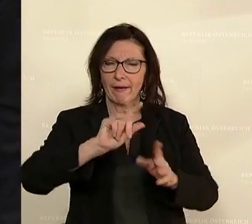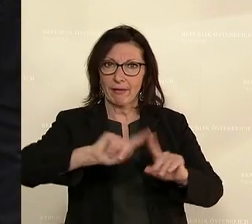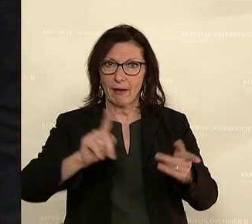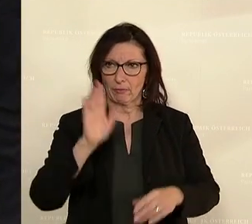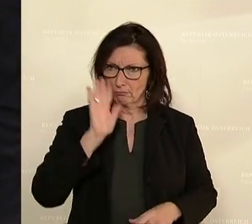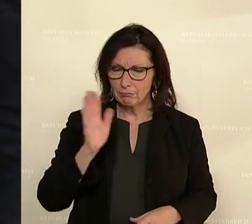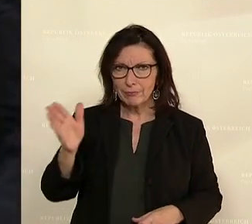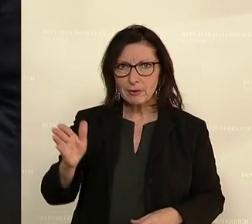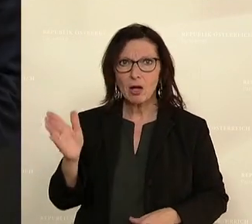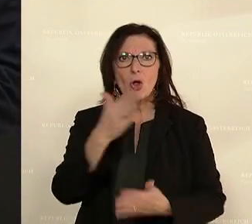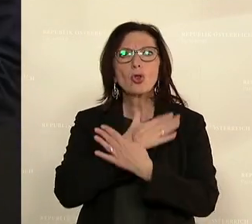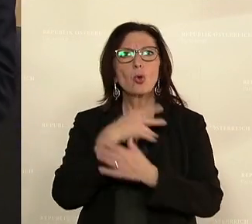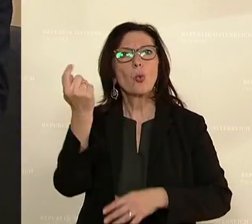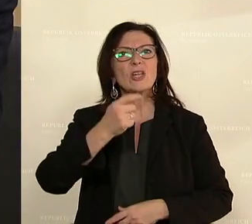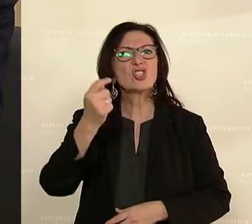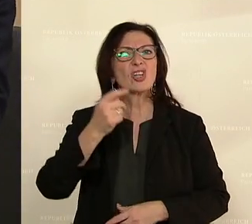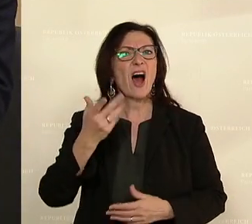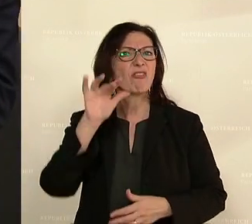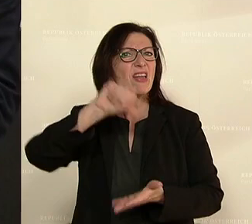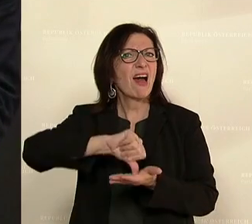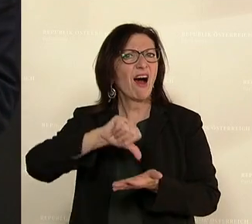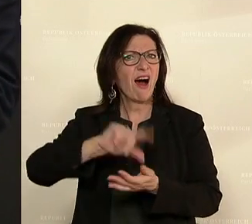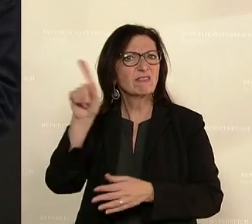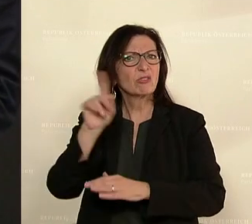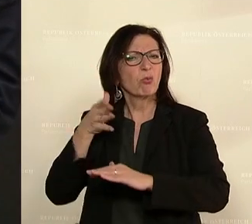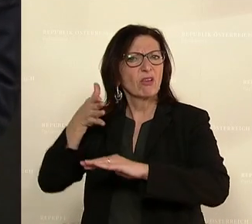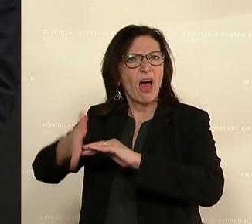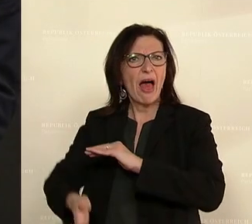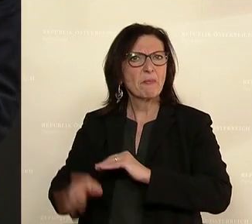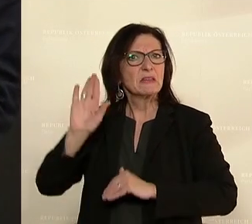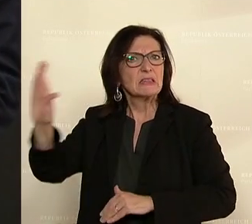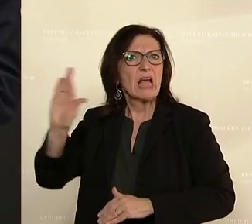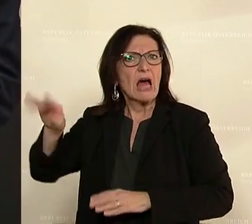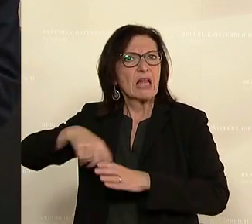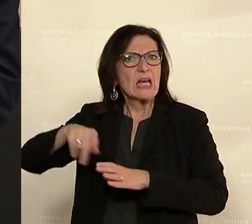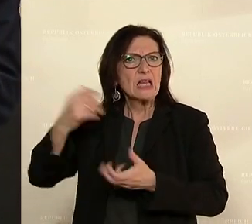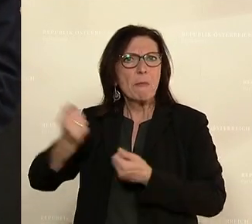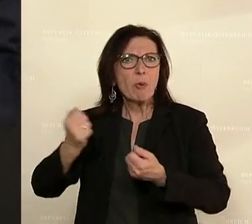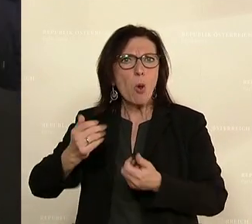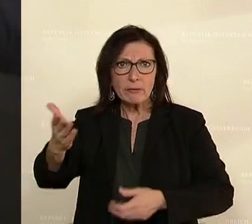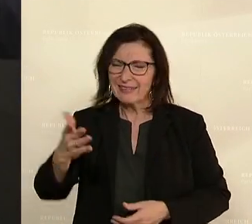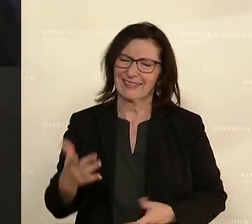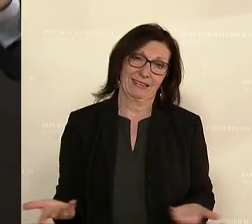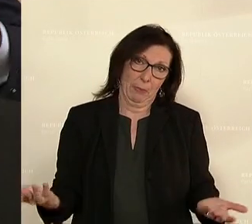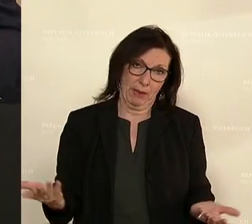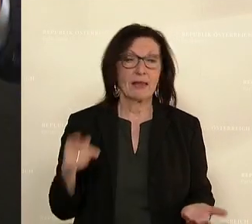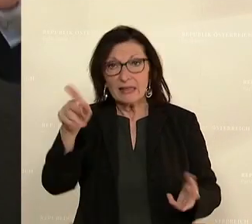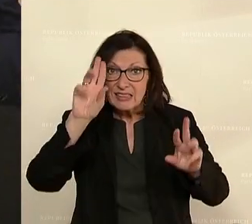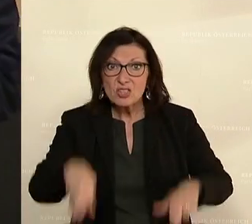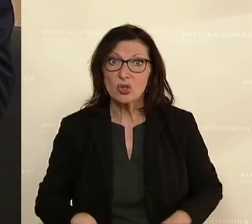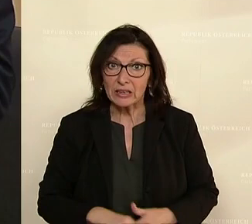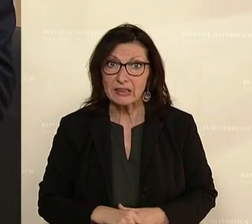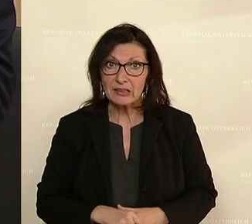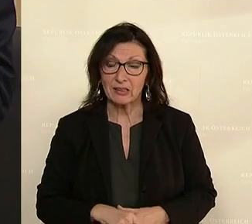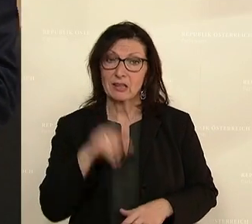Sie sich bitte nicht bei der Todesstrafe in Ihren Politik, Sie ran sein. Nein, das machen Sie. Und Sie machen es völlig zu Recht. Und genauso ist es noch verstärkt